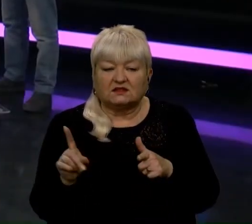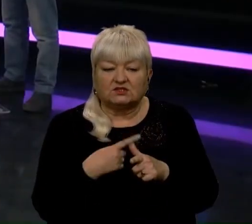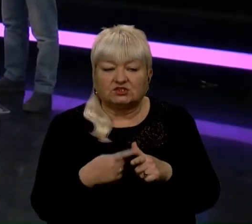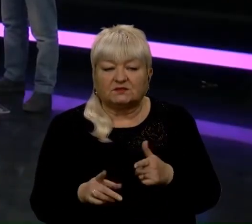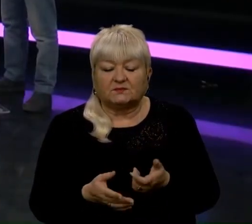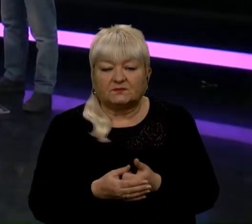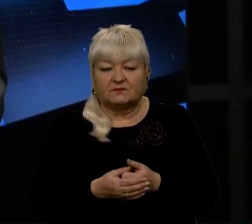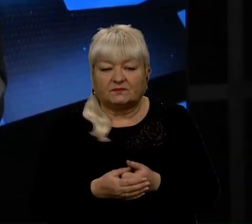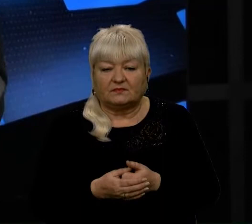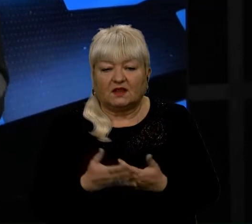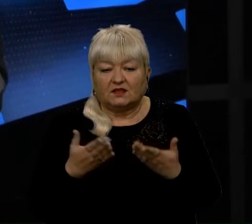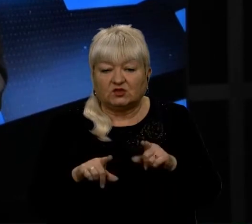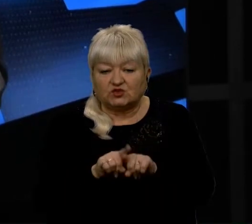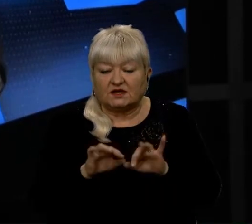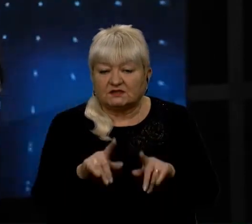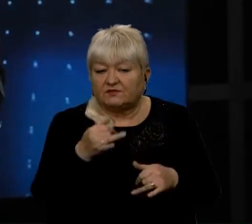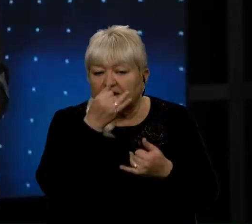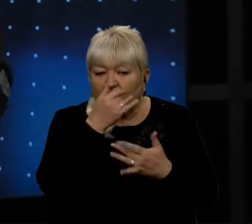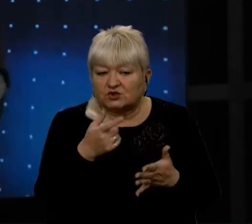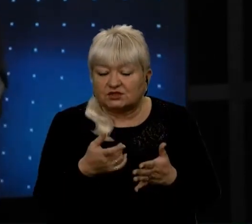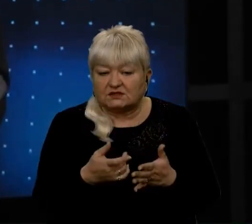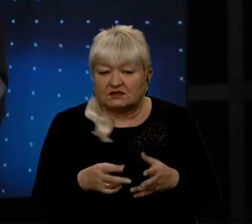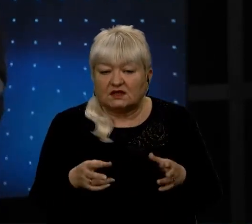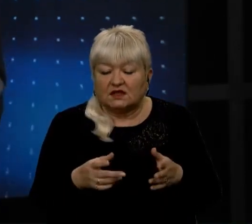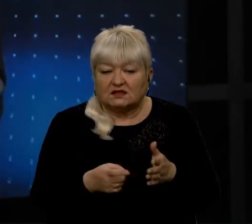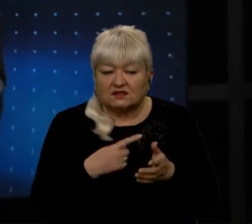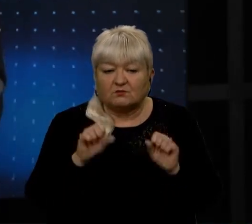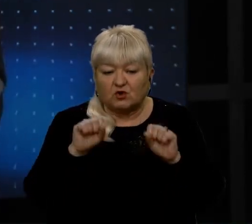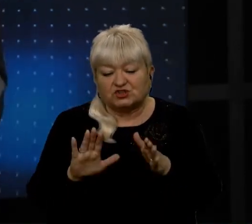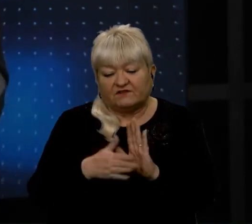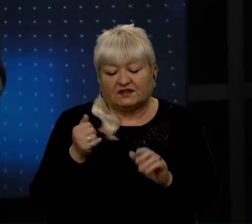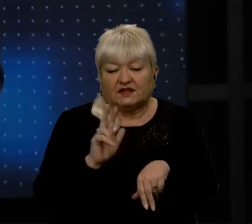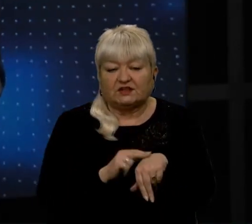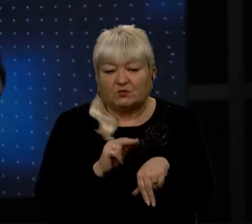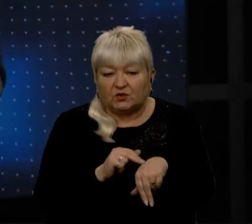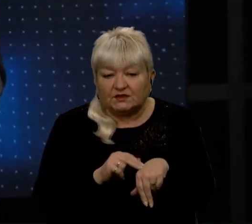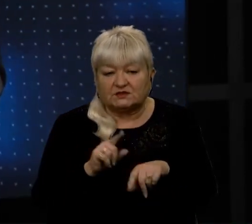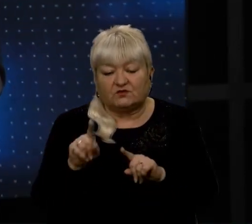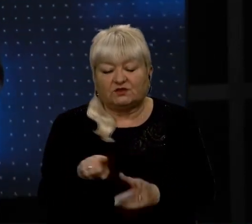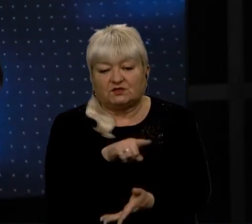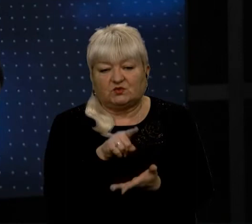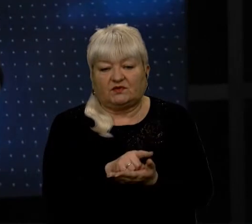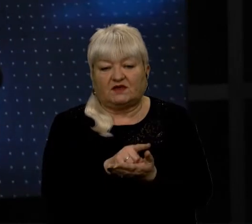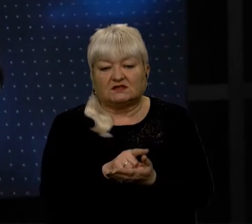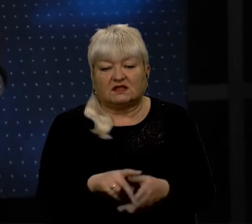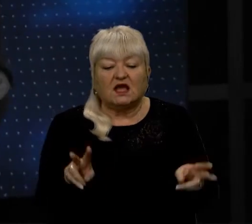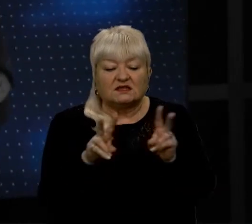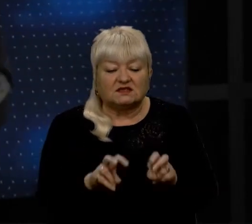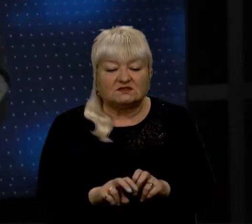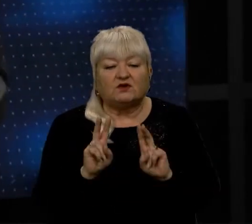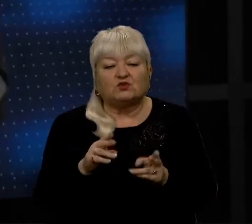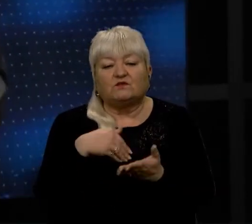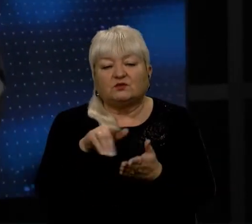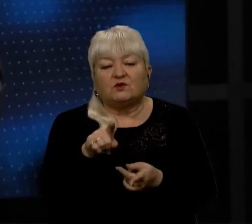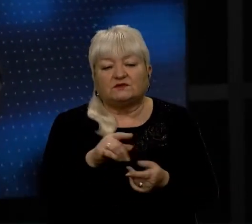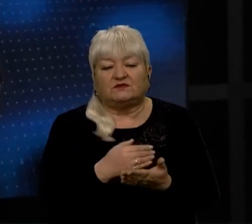така справа, що ви не можете з'ясувати, хто вас відмовився обслуговувати, можна викликати поліцію, і вони зобов'язані з'ясувати, хто відмовився вас